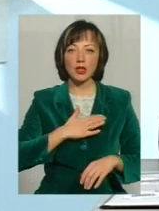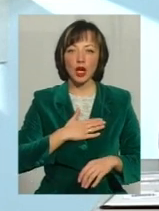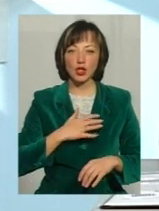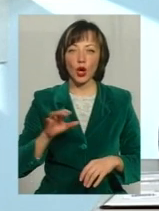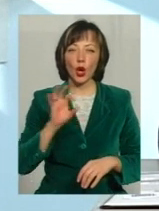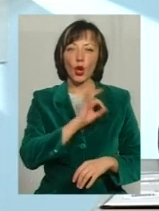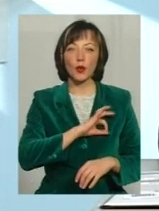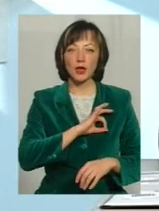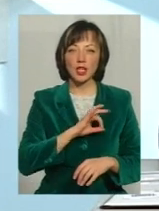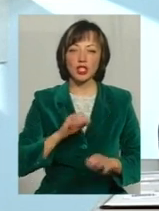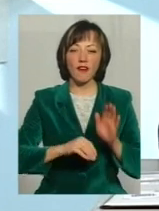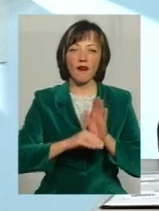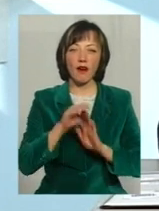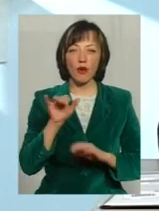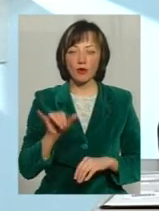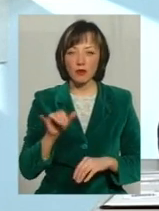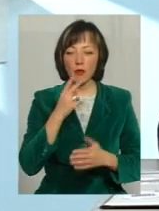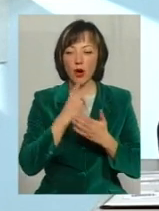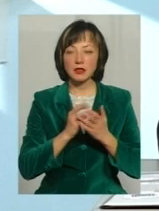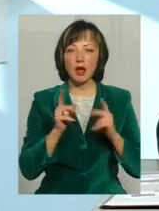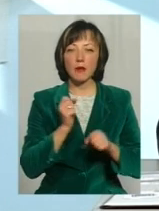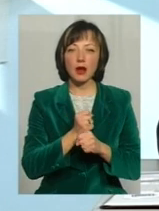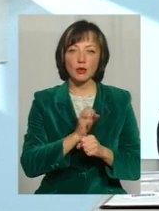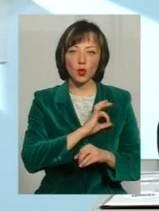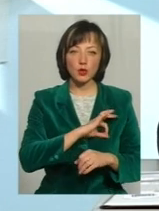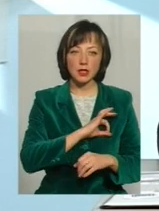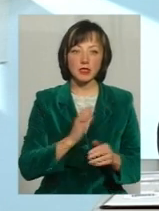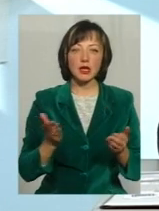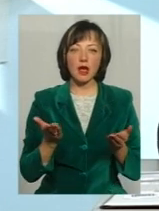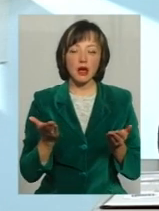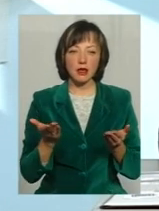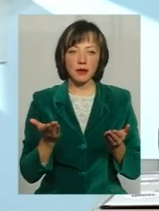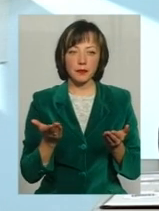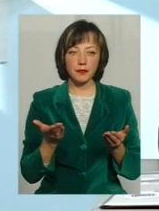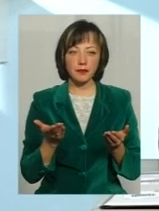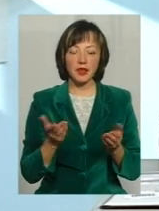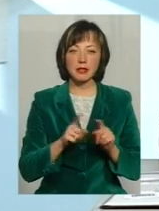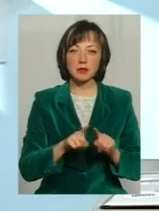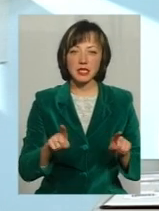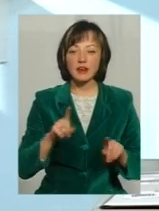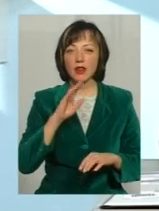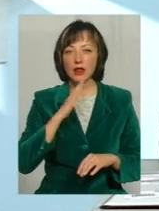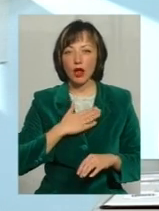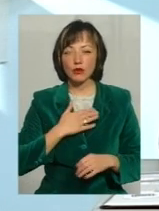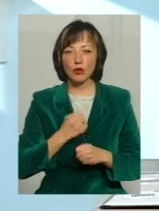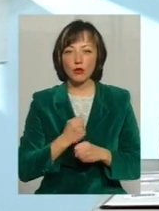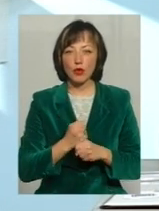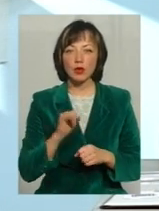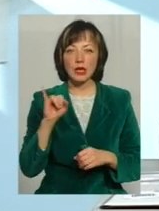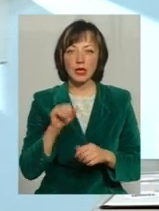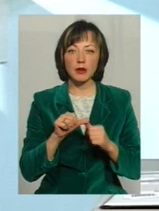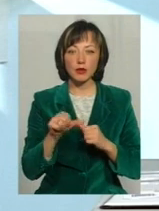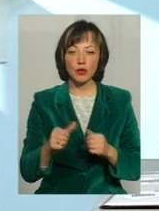юридичних І не тільки юридичних, показували як працює юстиція, як і специфіка нашої роботи Крім того,